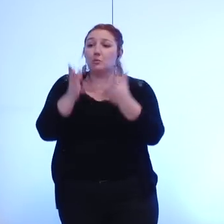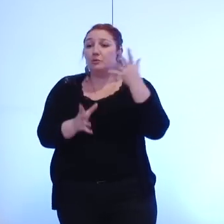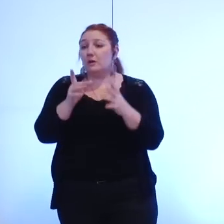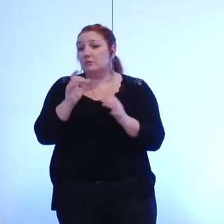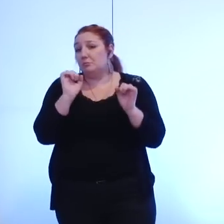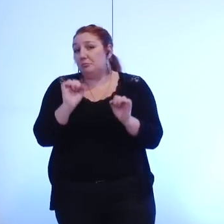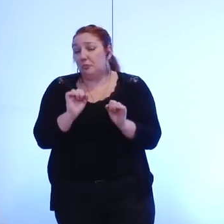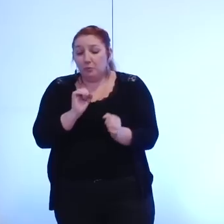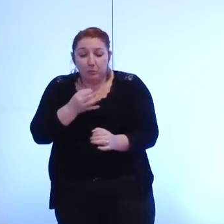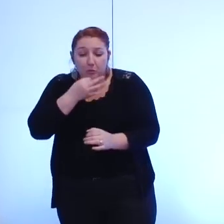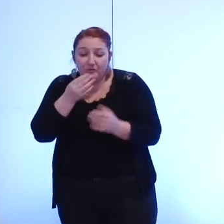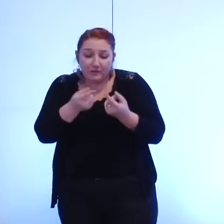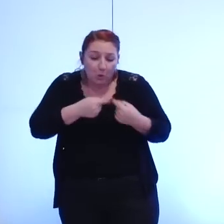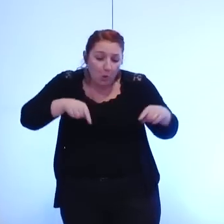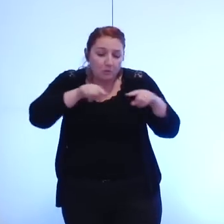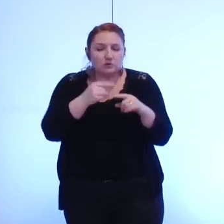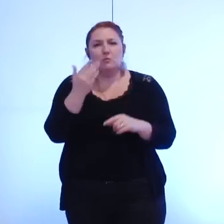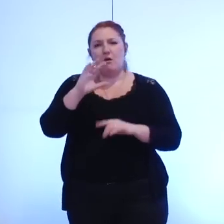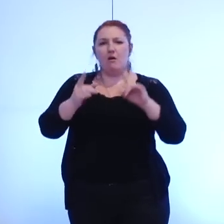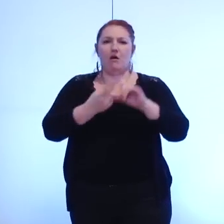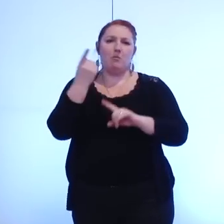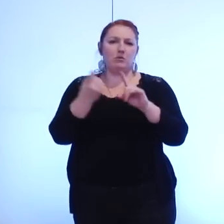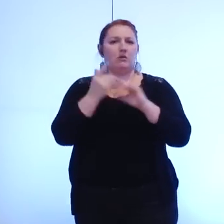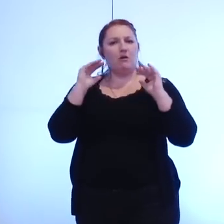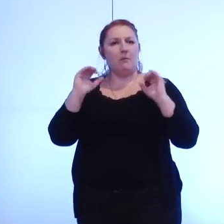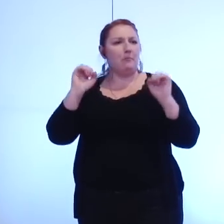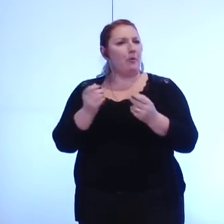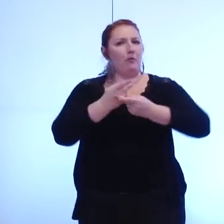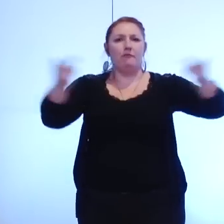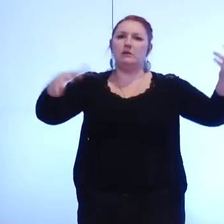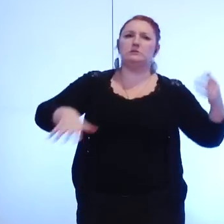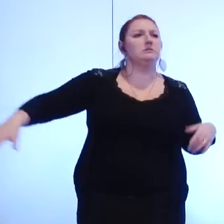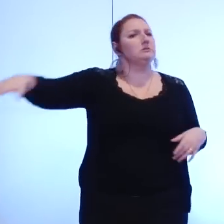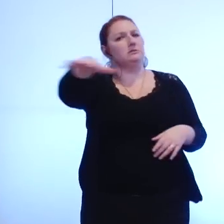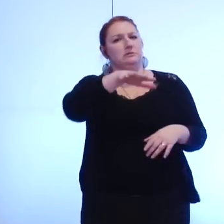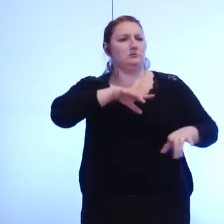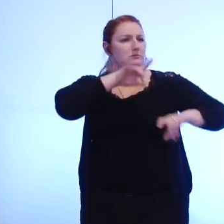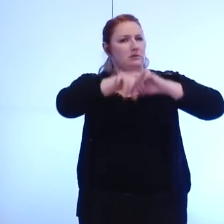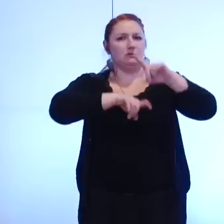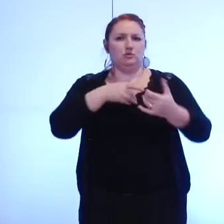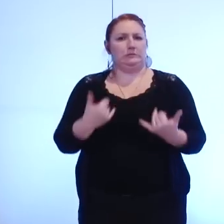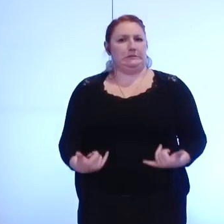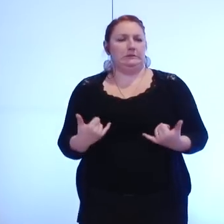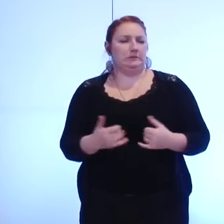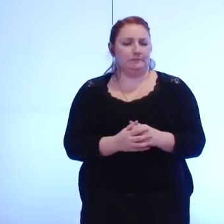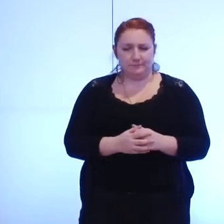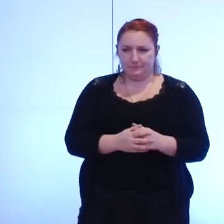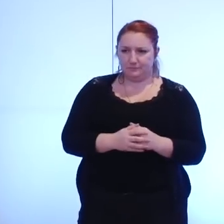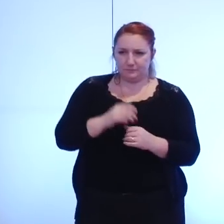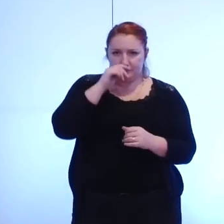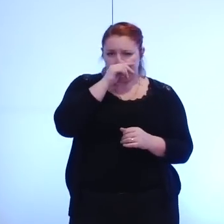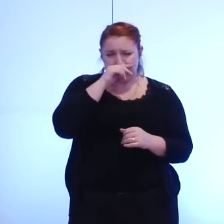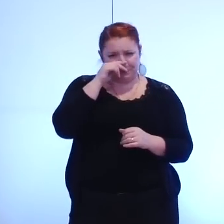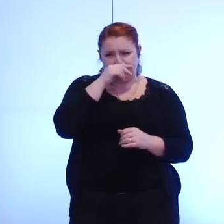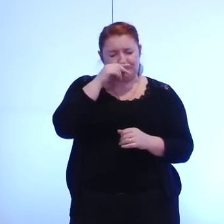commission mais c'est suffisamment important pour que ces questions puissent se poser aussi au sein de cette instance alors premièrement